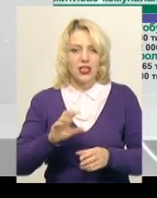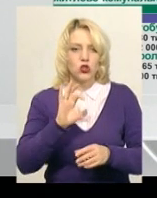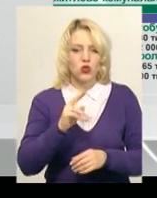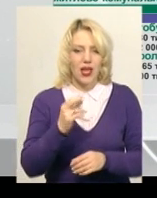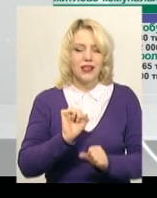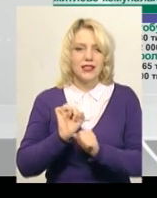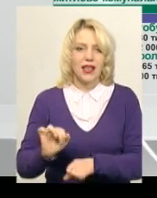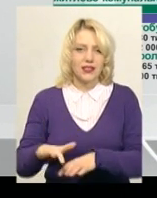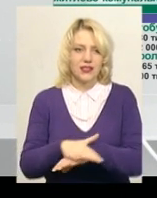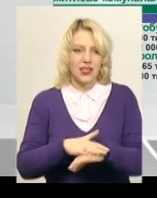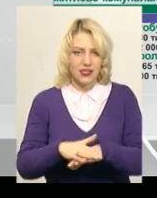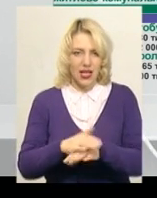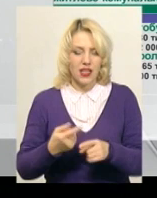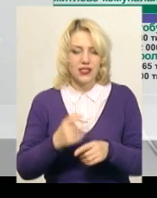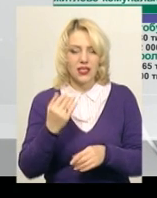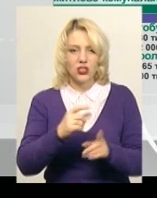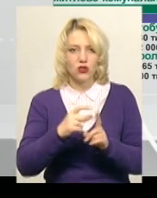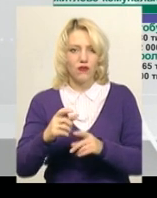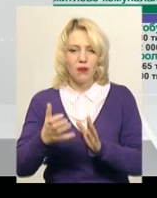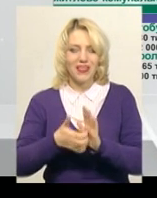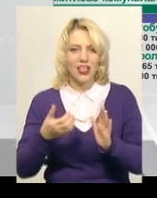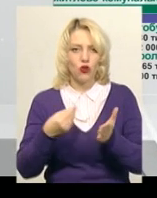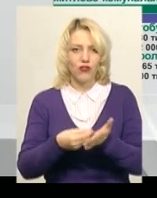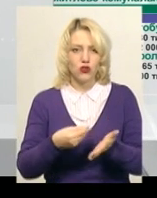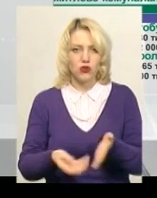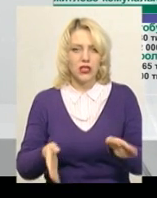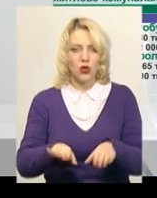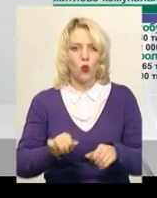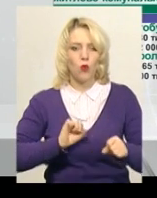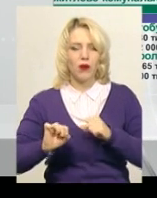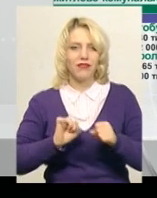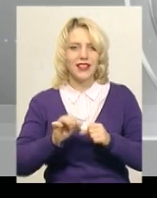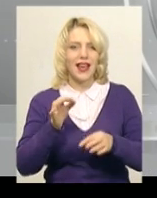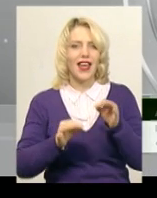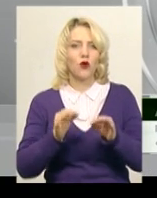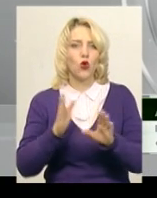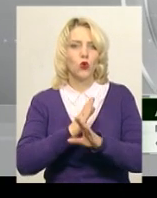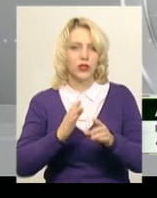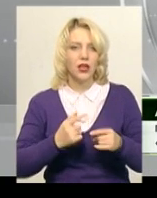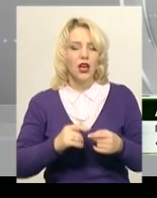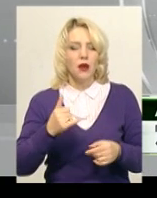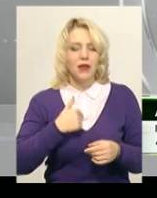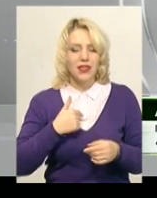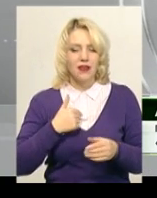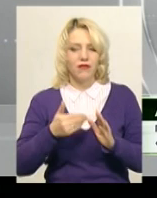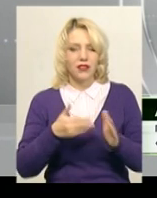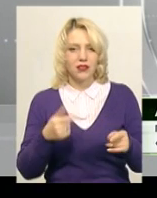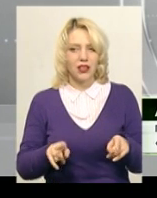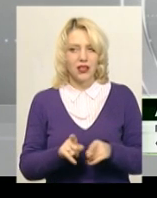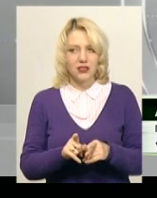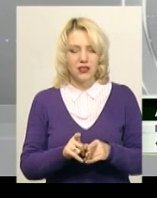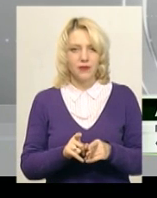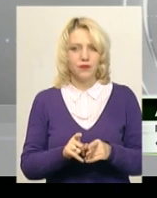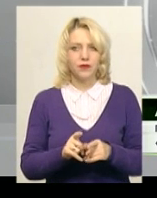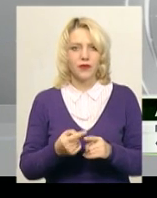населення, каже Альона Береза. За її словами, недофінансованим залишається управління екології. Мене дуже викликає таке якесь зацікавлення